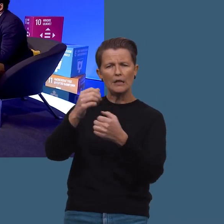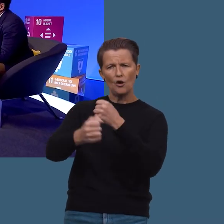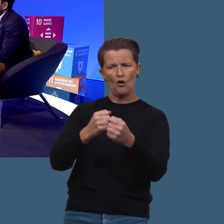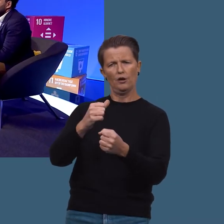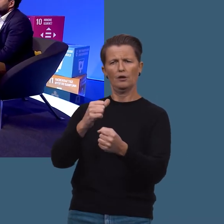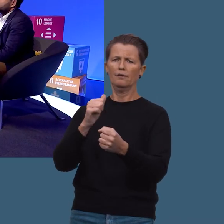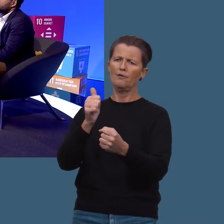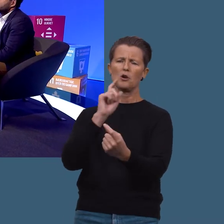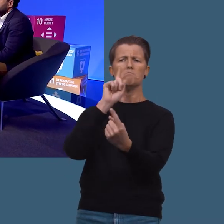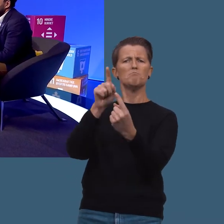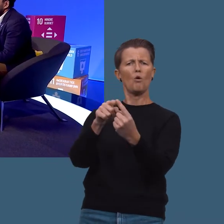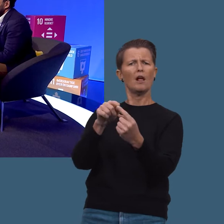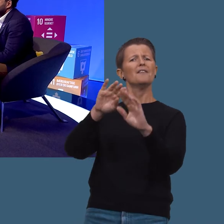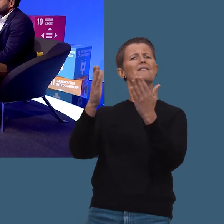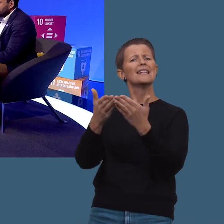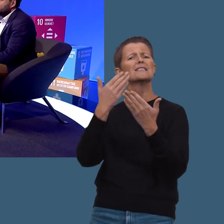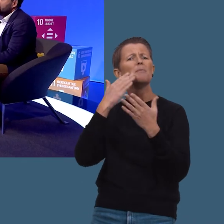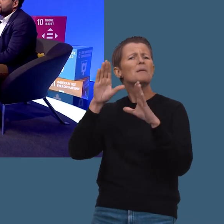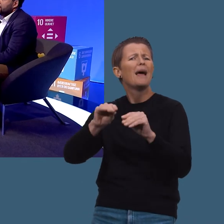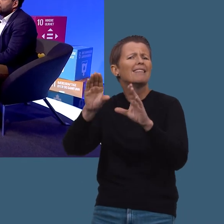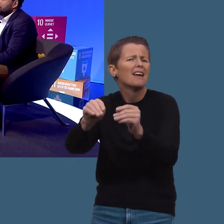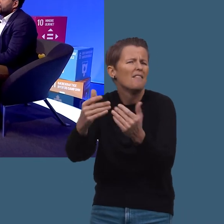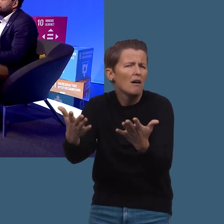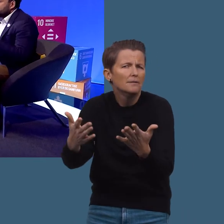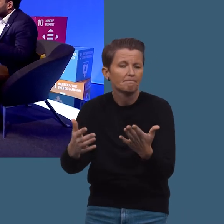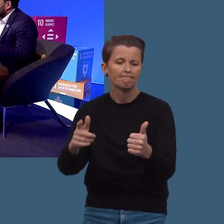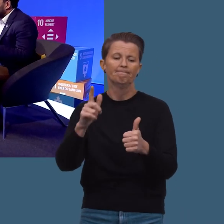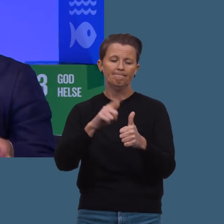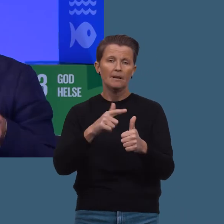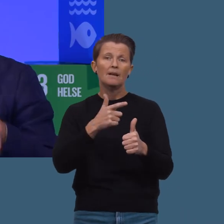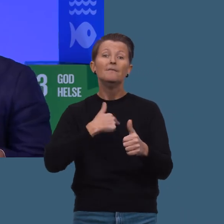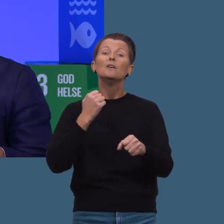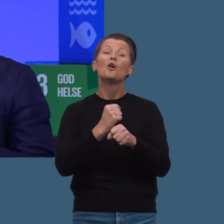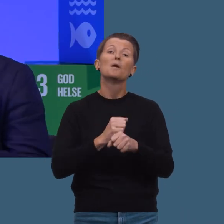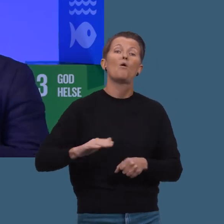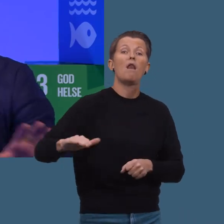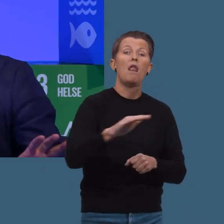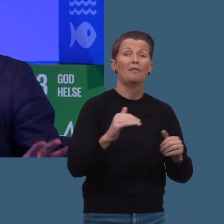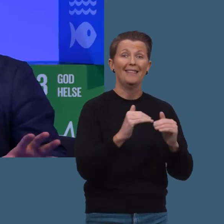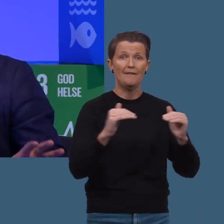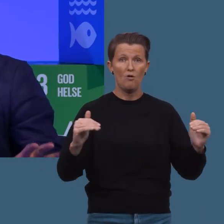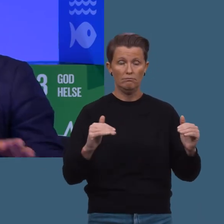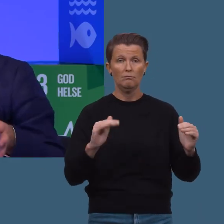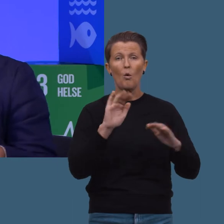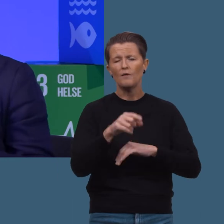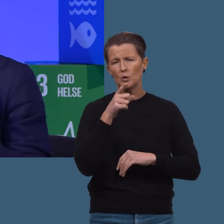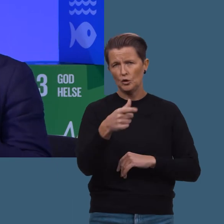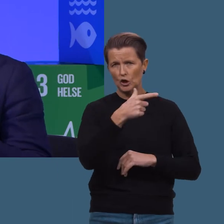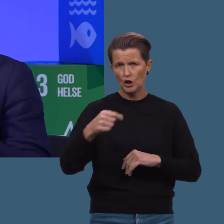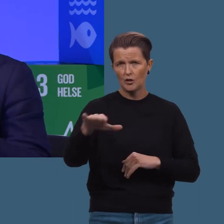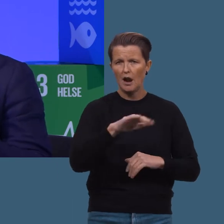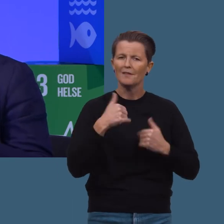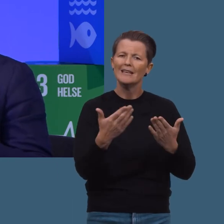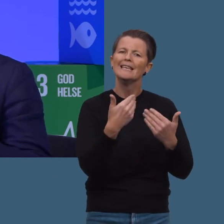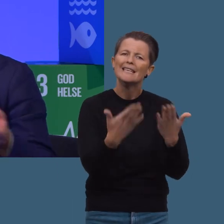jobber for å få en bedre verden. Hvilke ting er det? Ja, vi jobber altså på landnivå. I over 170 land så gir vi